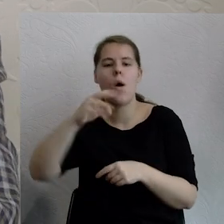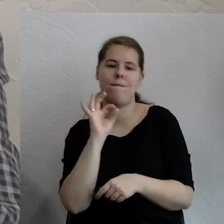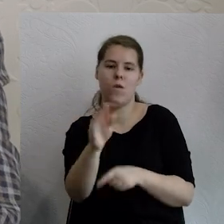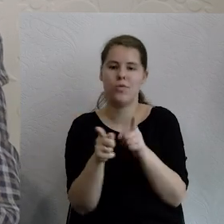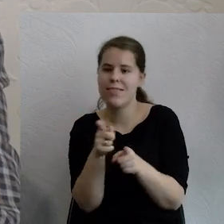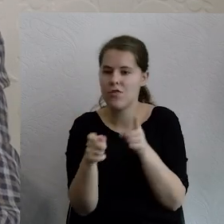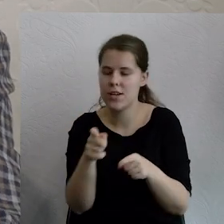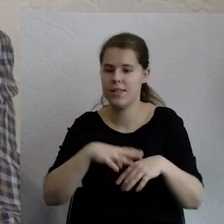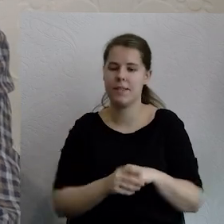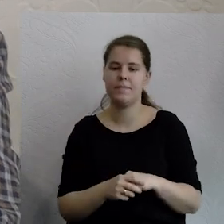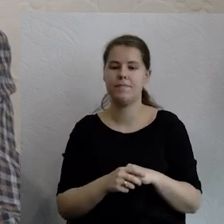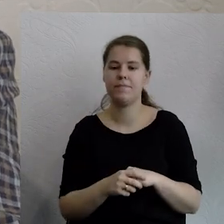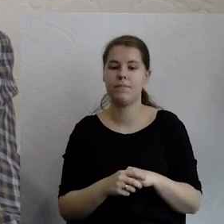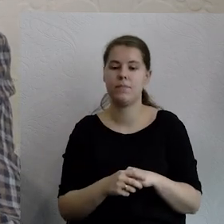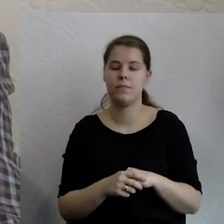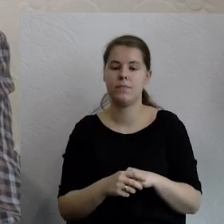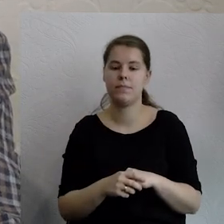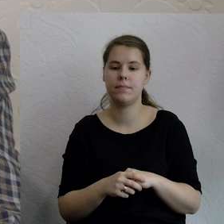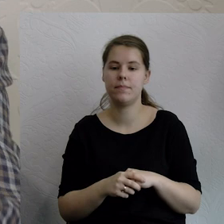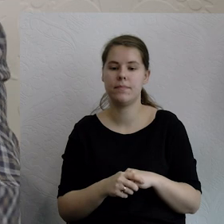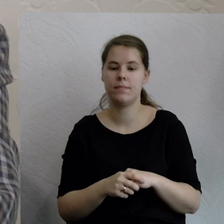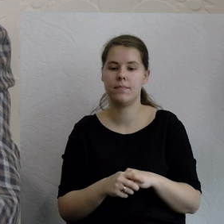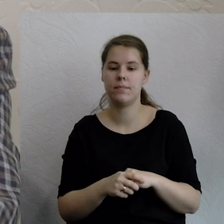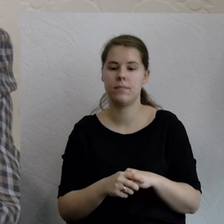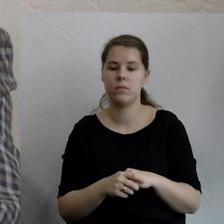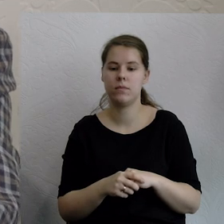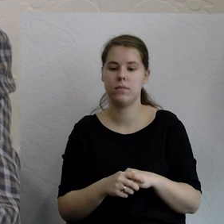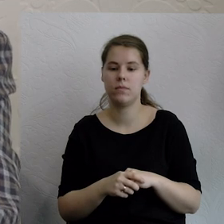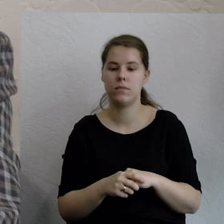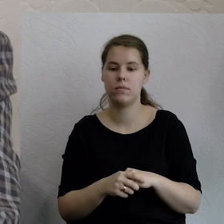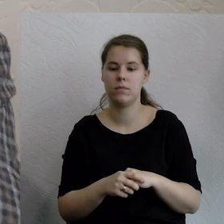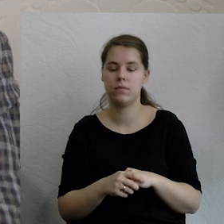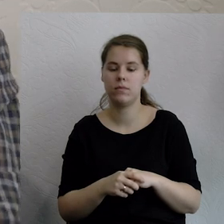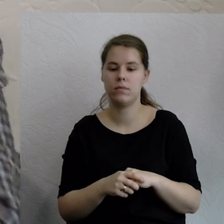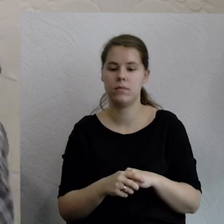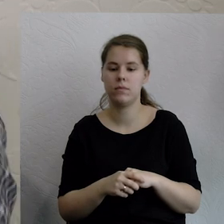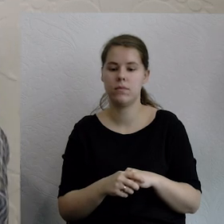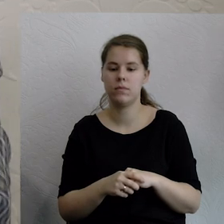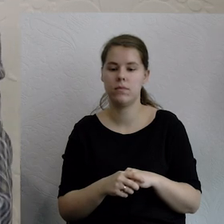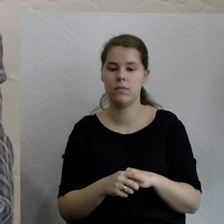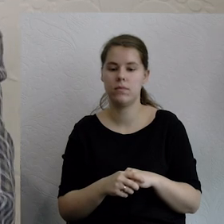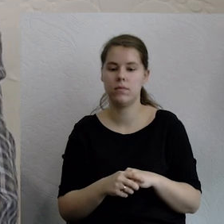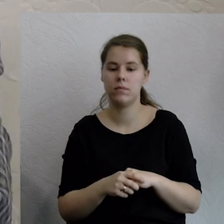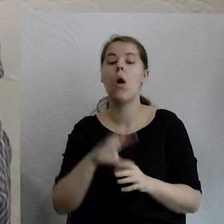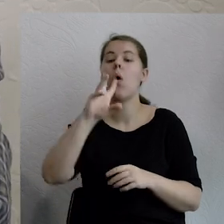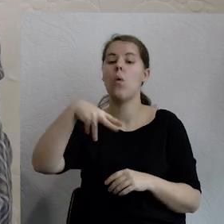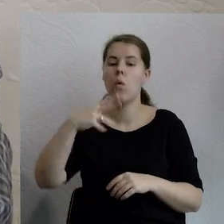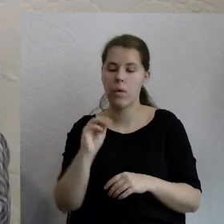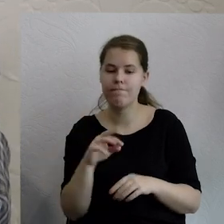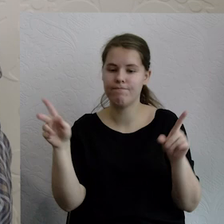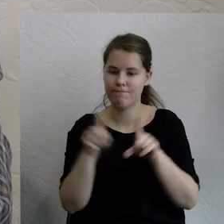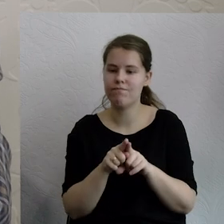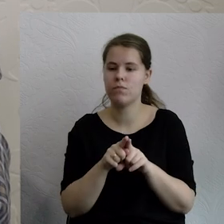ambicje realizowania podobnych planów, ale jednocześnie realizuje też to,